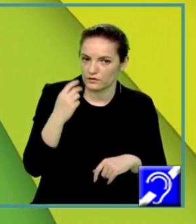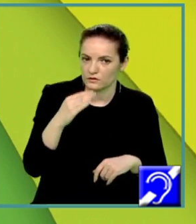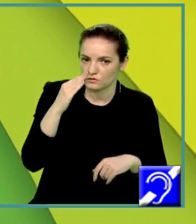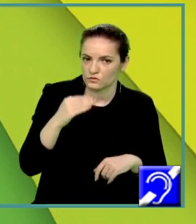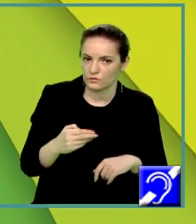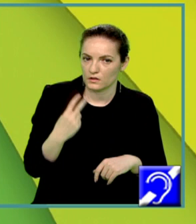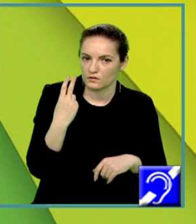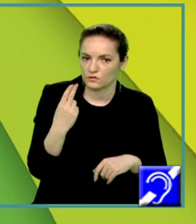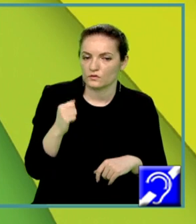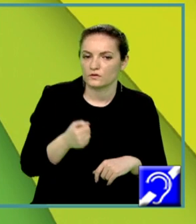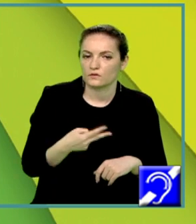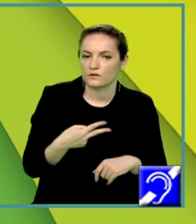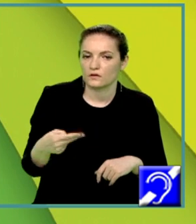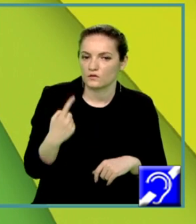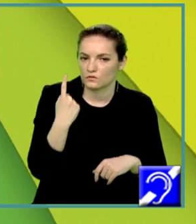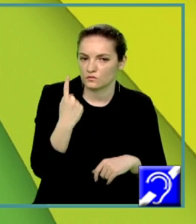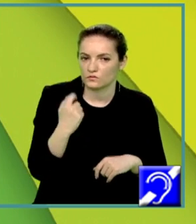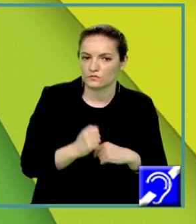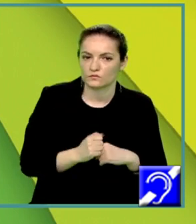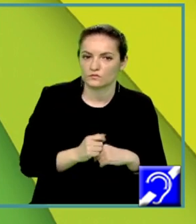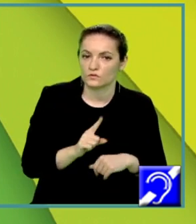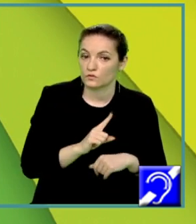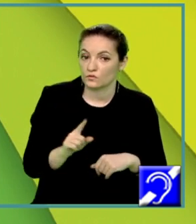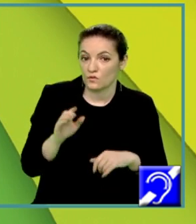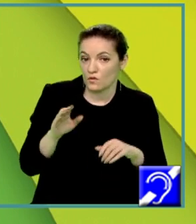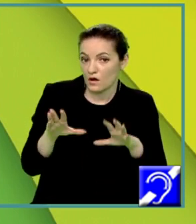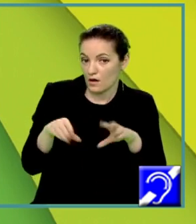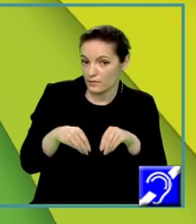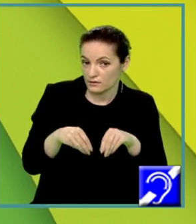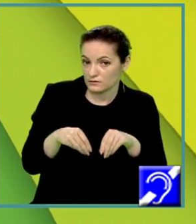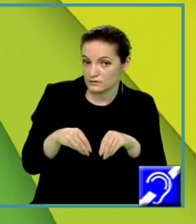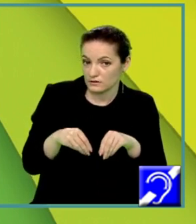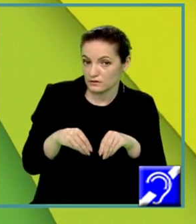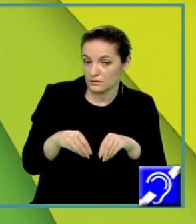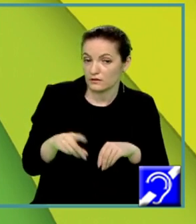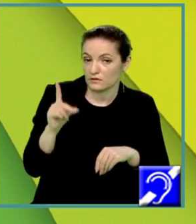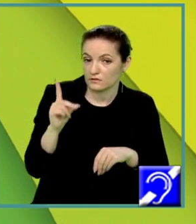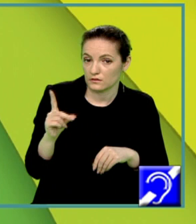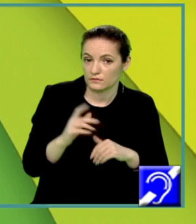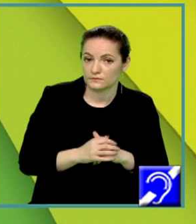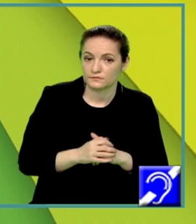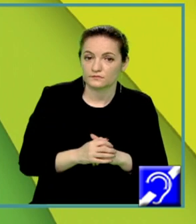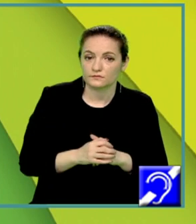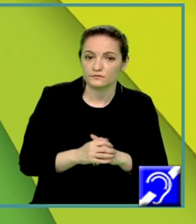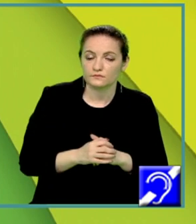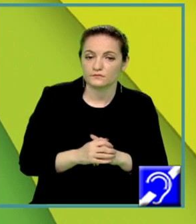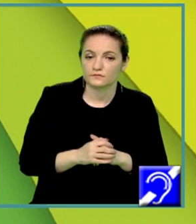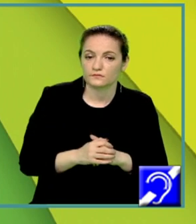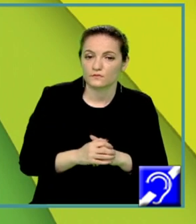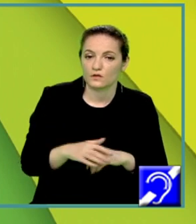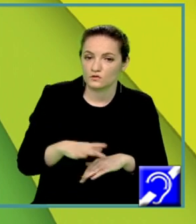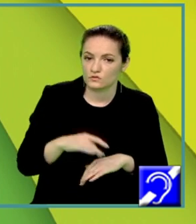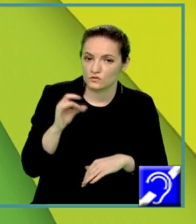2, x 2 este egal cu 1, care nu aparține domeniului D. În consecință,